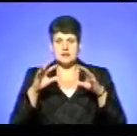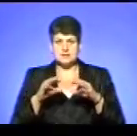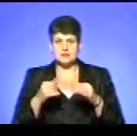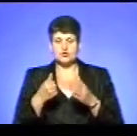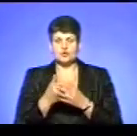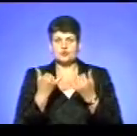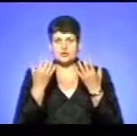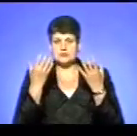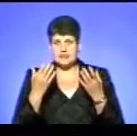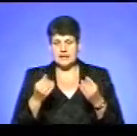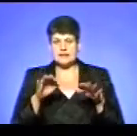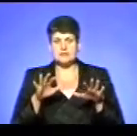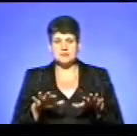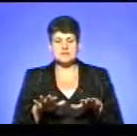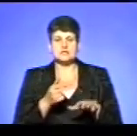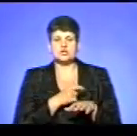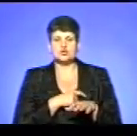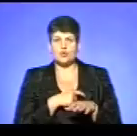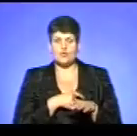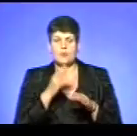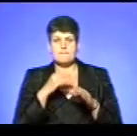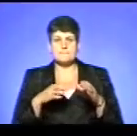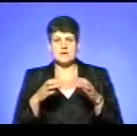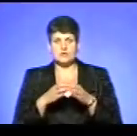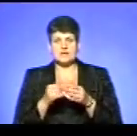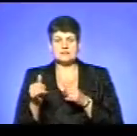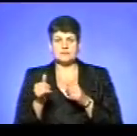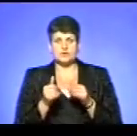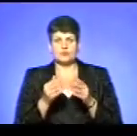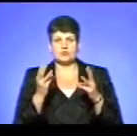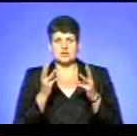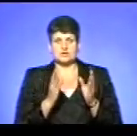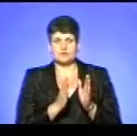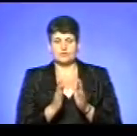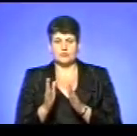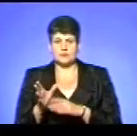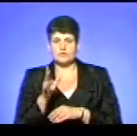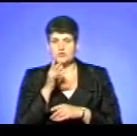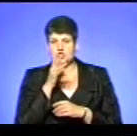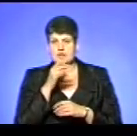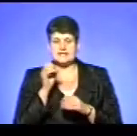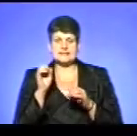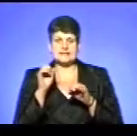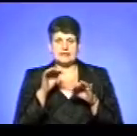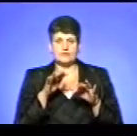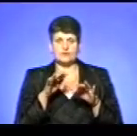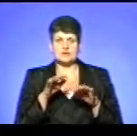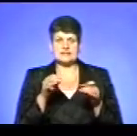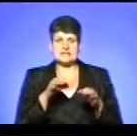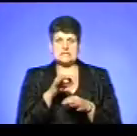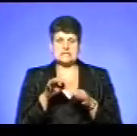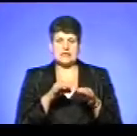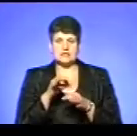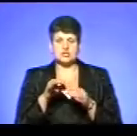сьогоднішній день, на місце чергують пожежні підрозділи, які забезпечують пожежну безпеку під час зливу залишків цього